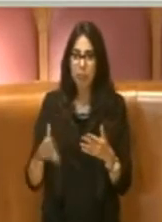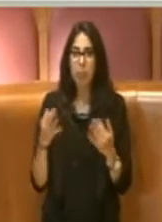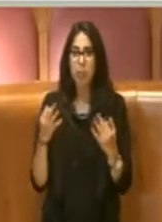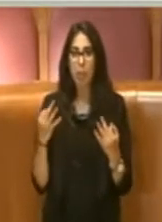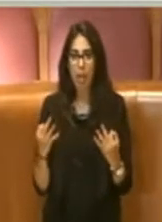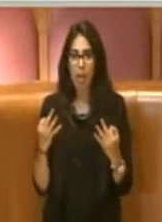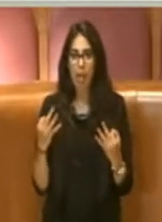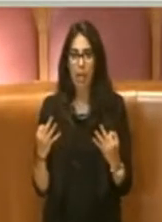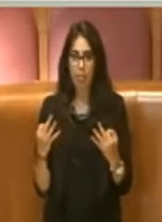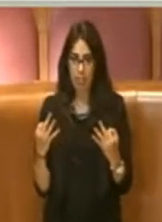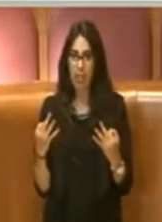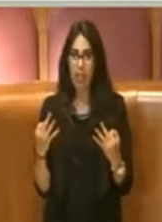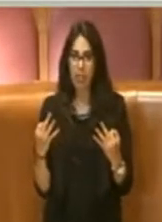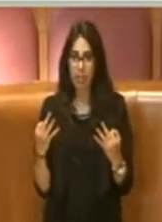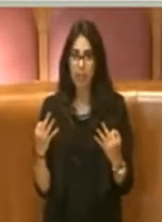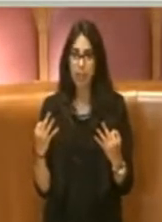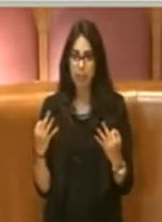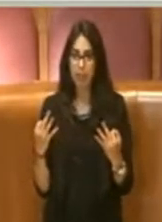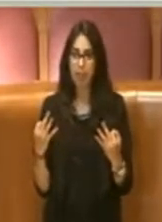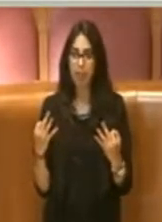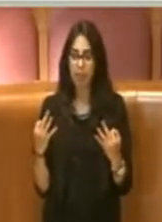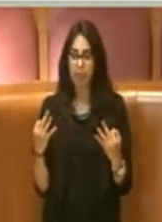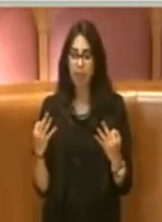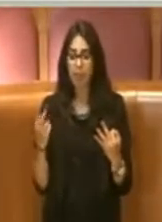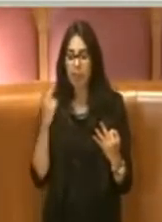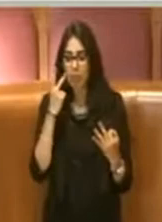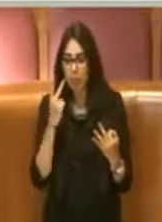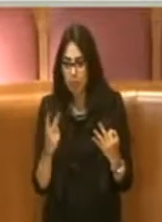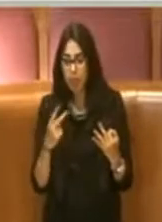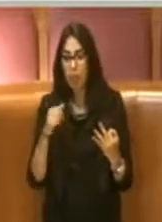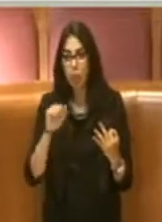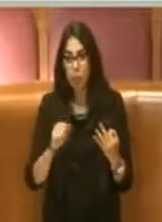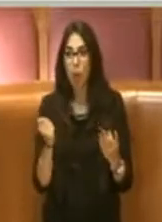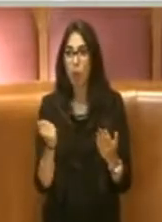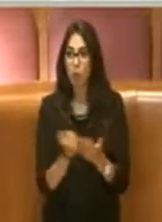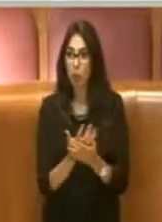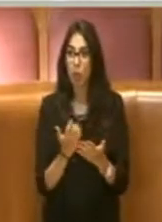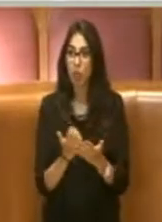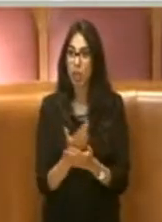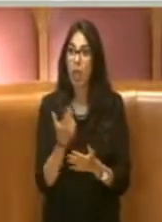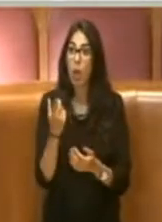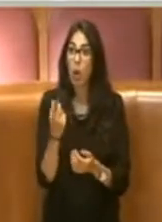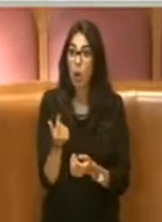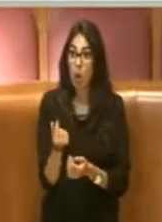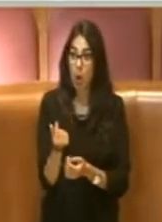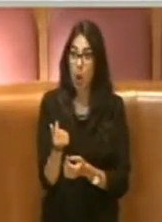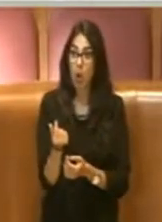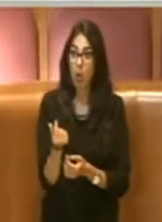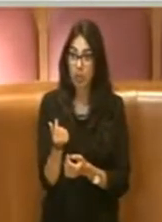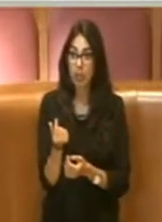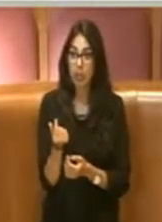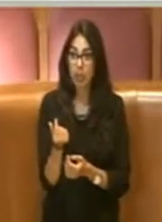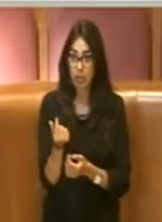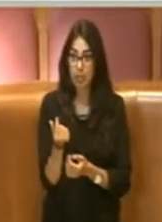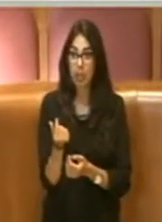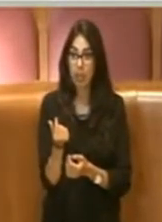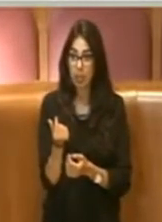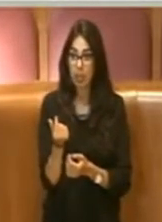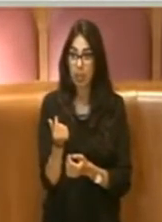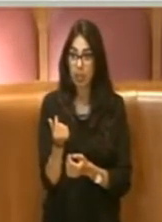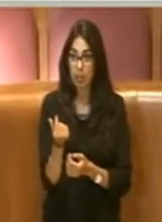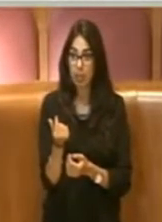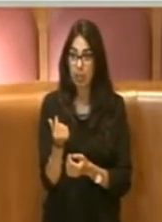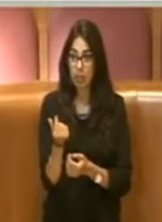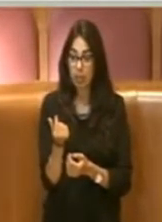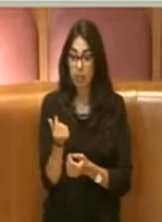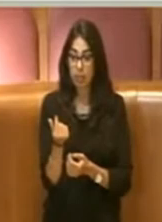portano a verificare che i costi per la realizzazione di quanto previsto in